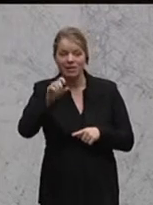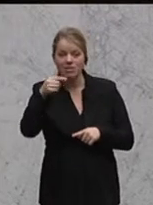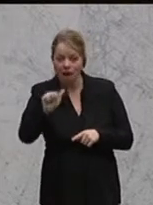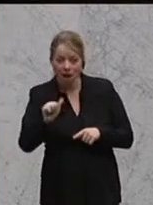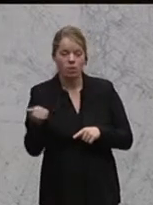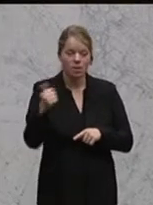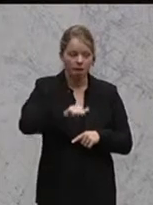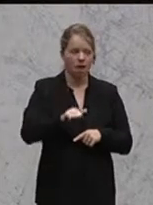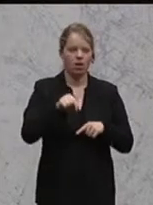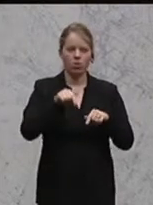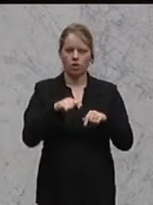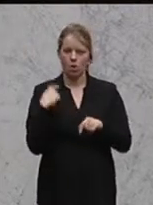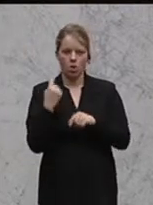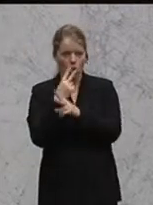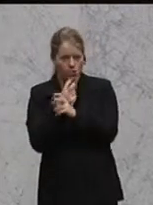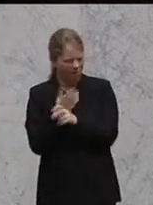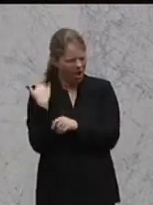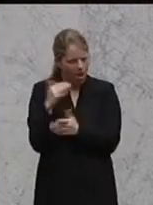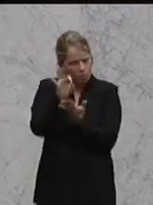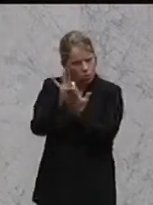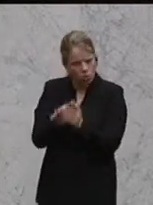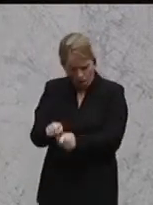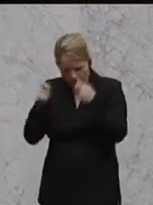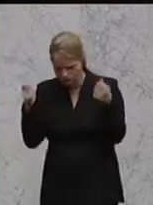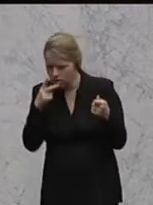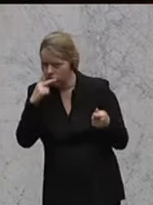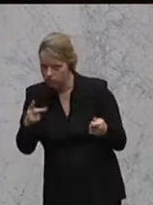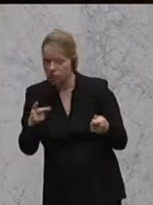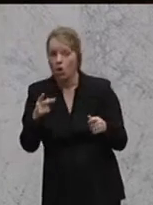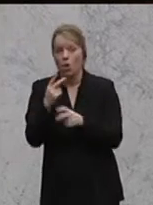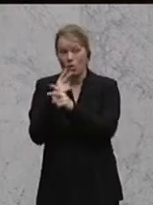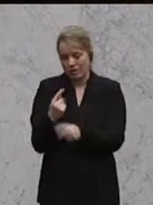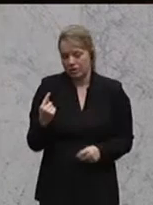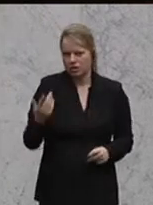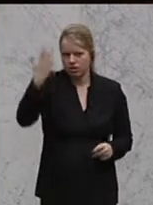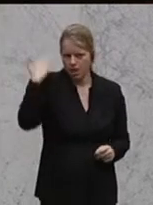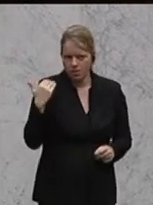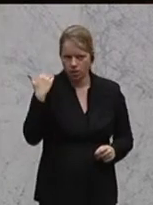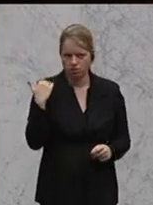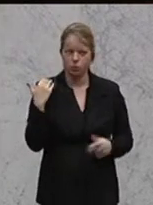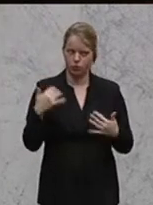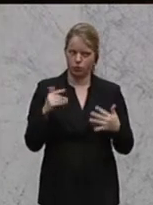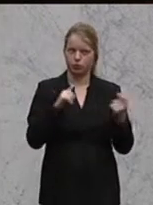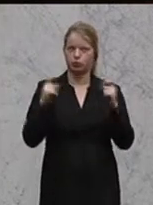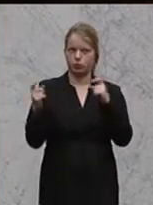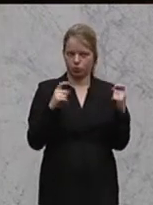Protokolle ja ausgehoben, die ausdrücklich, und das ist jetzt der nächste Punkt, der Dreh- und Angelpunkt momentan auf der globalen Debatte,